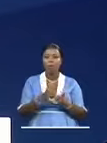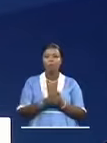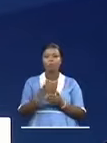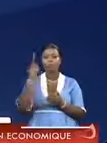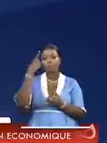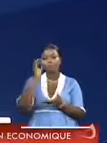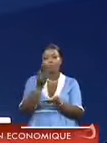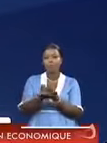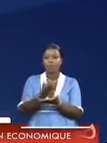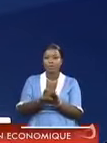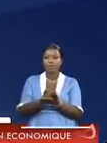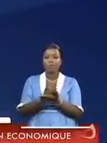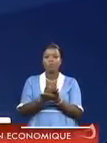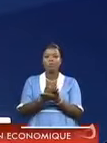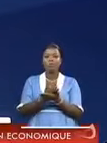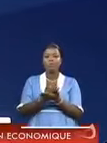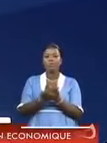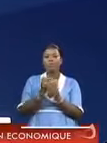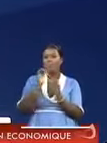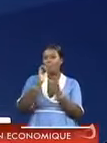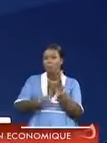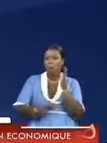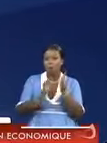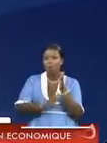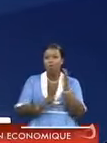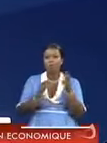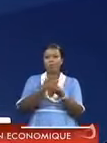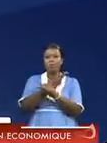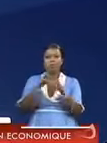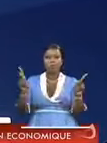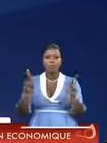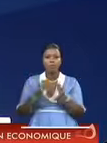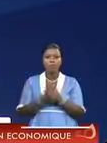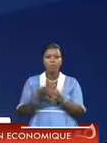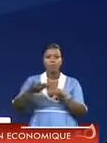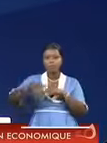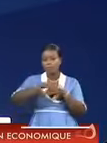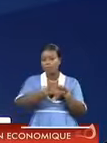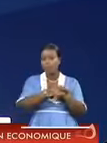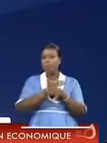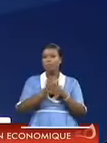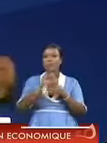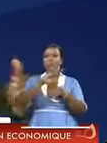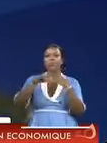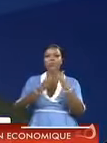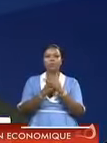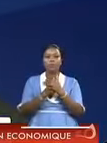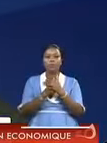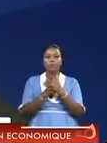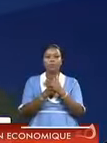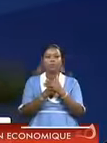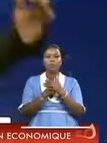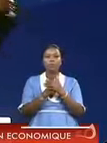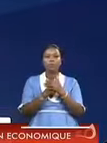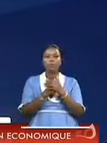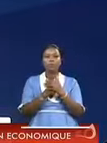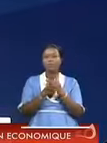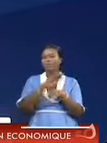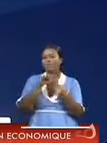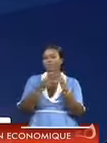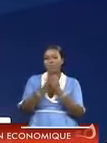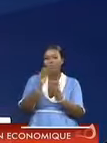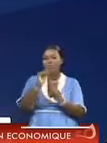financer le déficit public. Tout le déficit public est couvert par vraiment tous les accords de coopération en cours et toute la